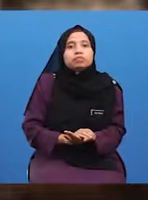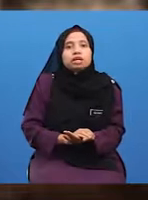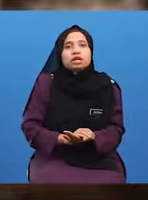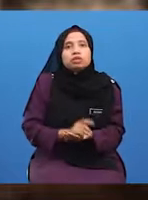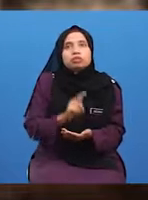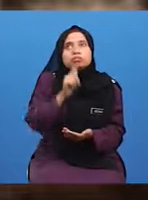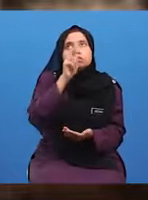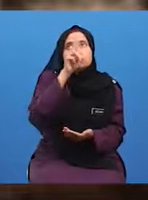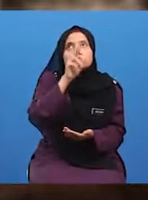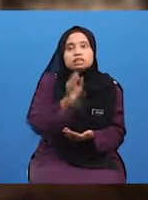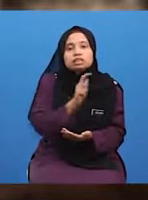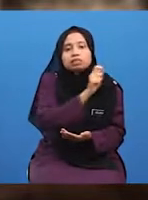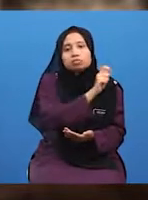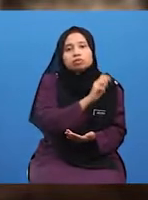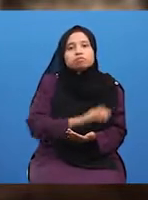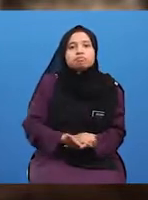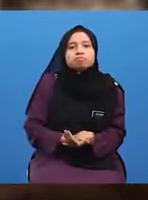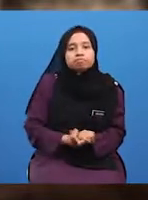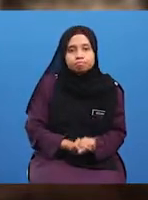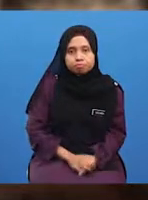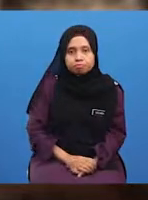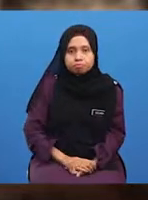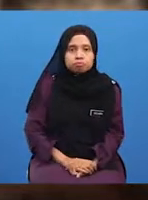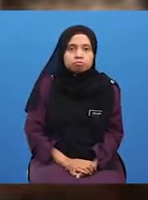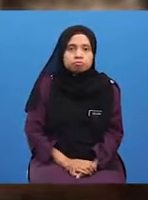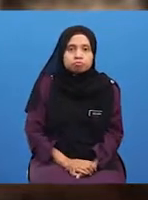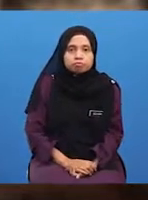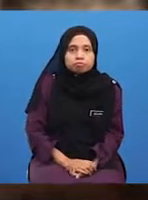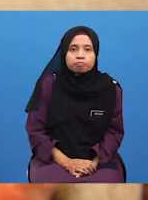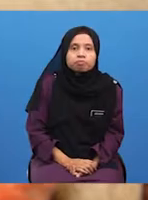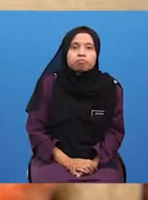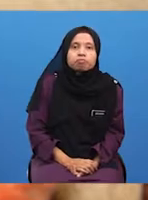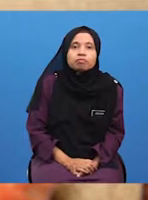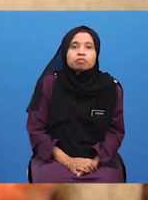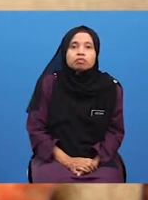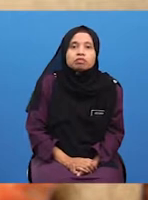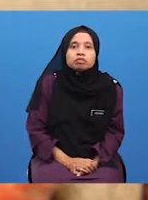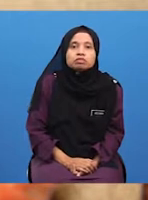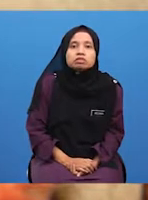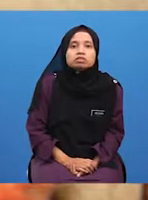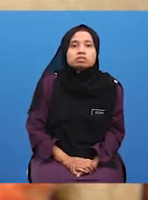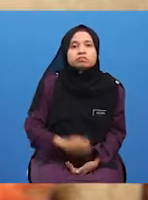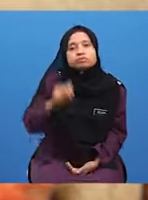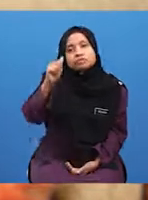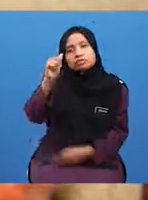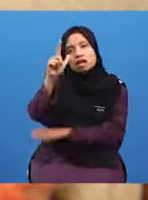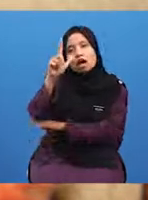ditentukan oleh garisan lintang sederhana. Al